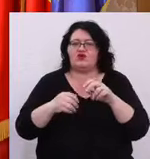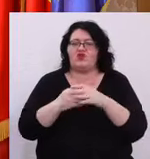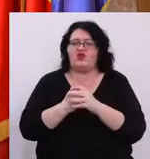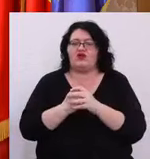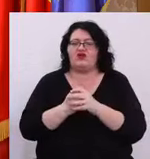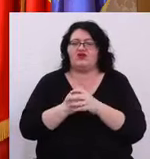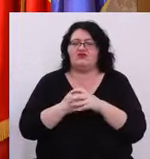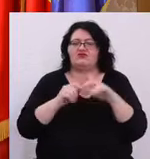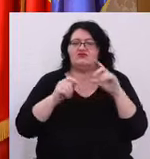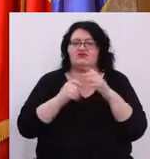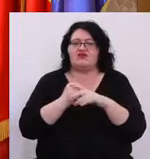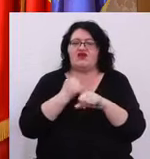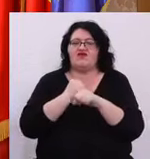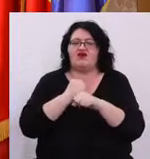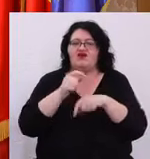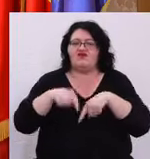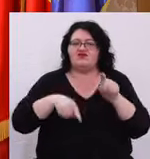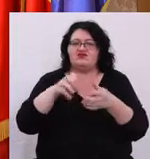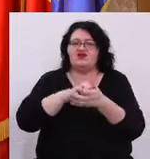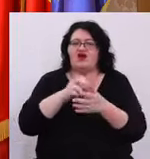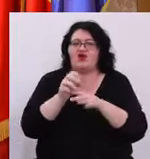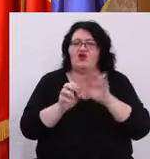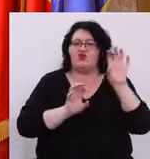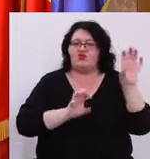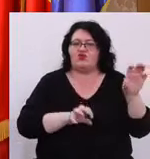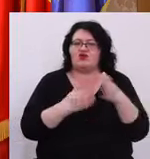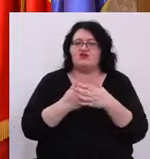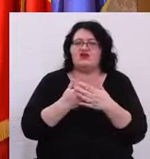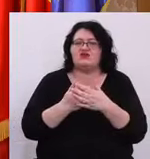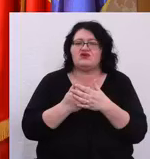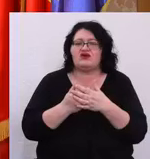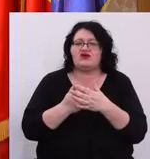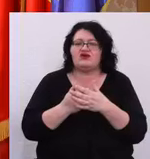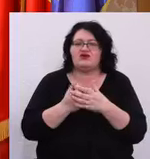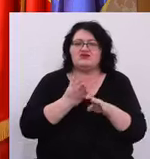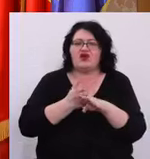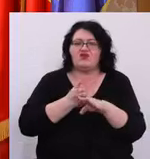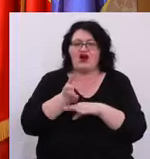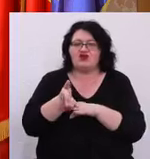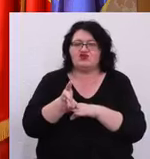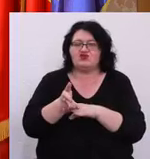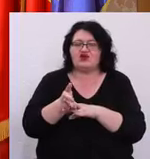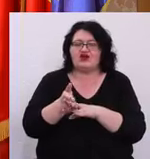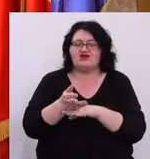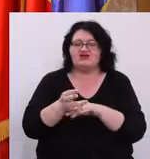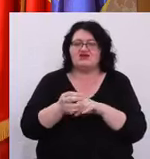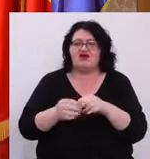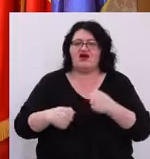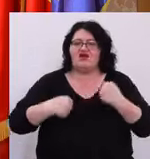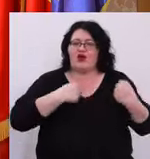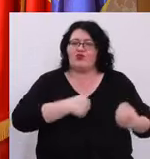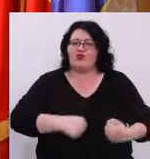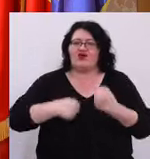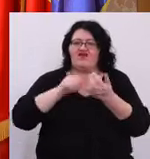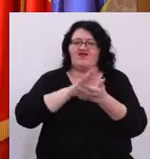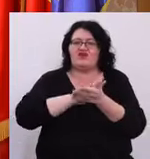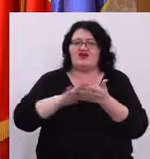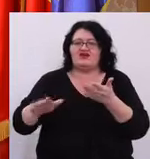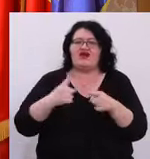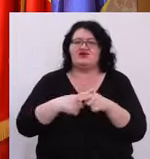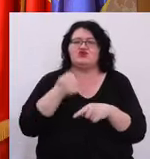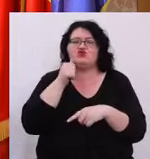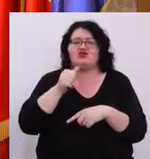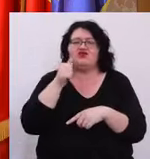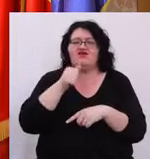va funcționa în cele două regiuni în așa fel încât să aibă acces la mamografii gratuite și